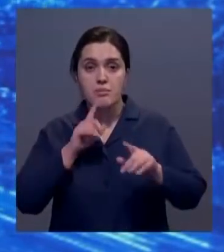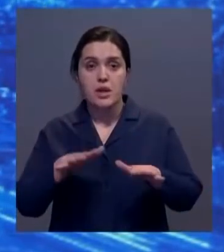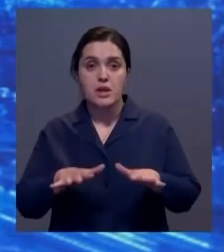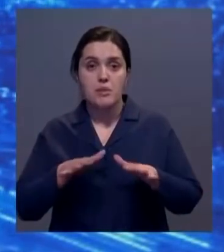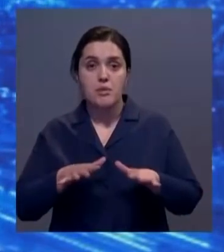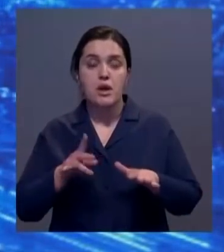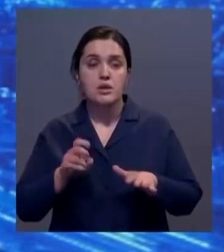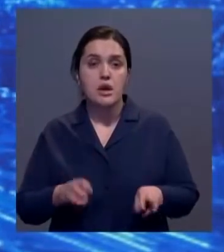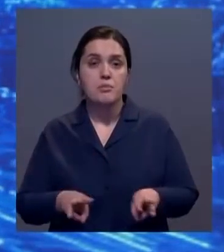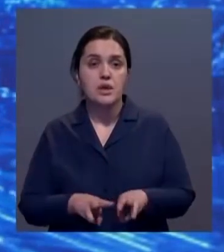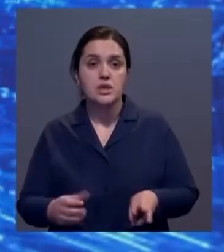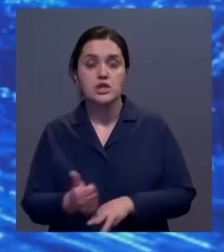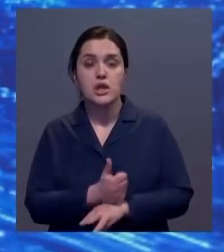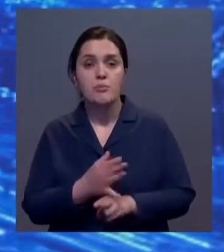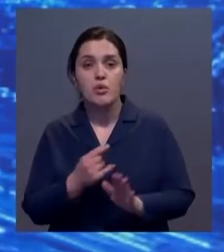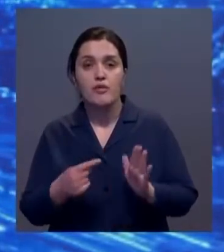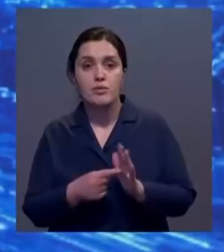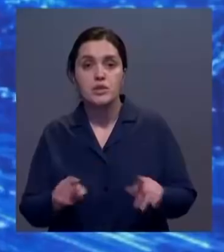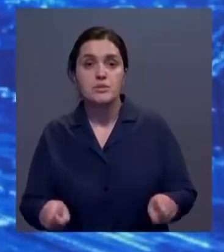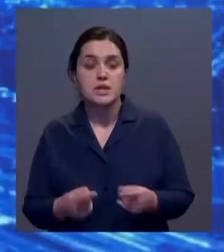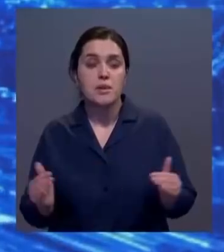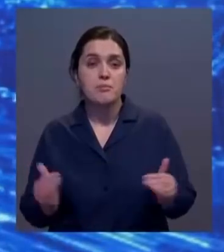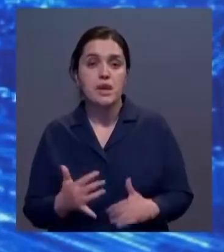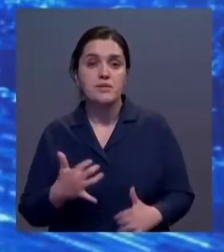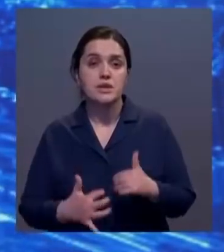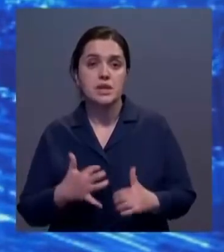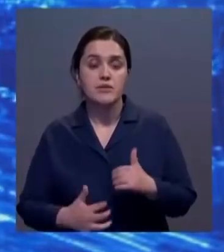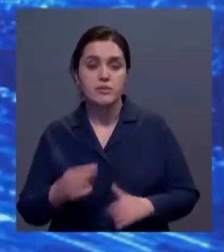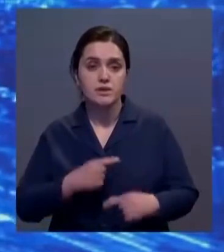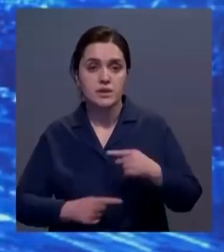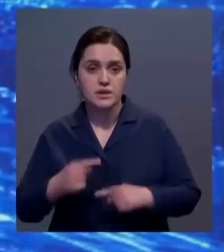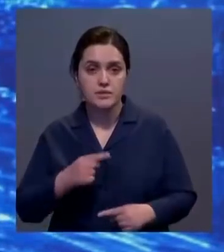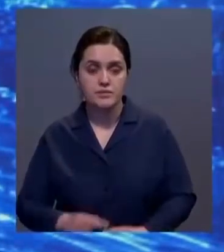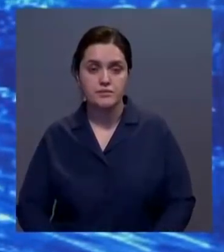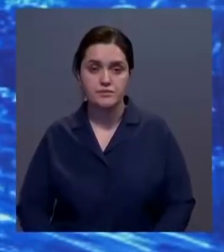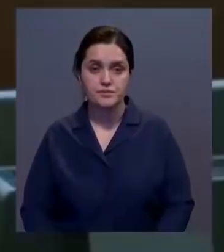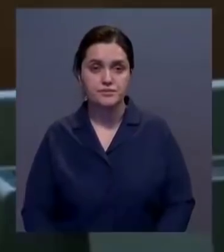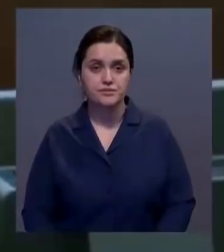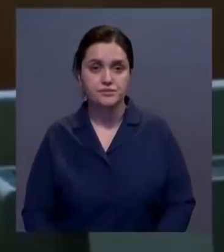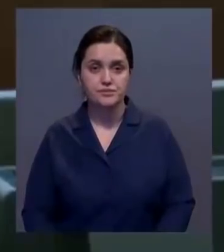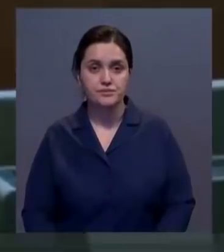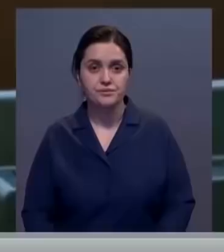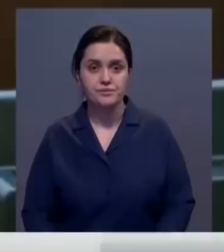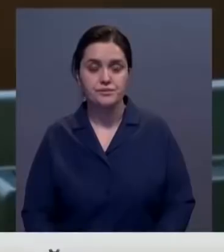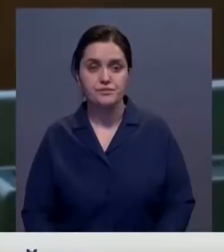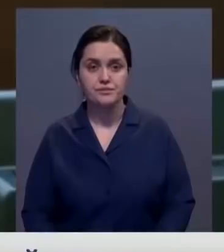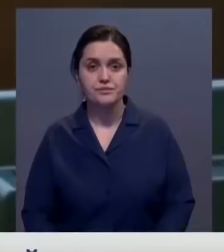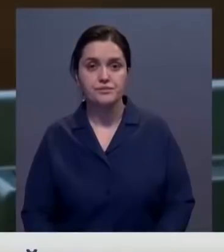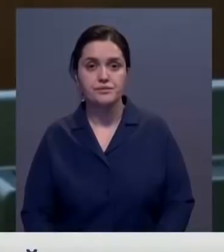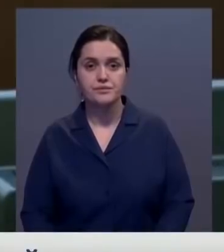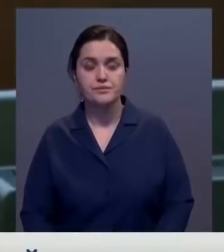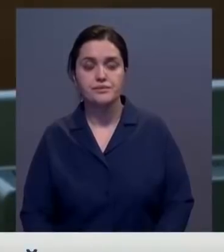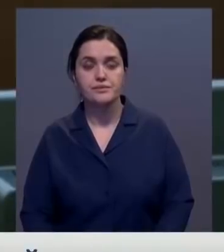Маулия Нашимбаев на правительственном часе по вопросам развития малого и среднего бизнеса. Как